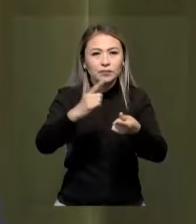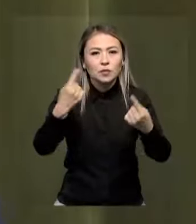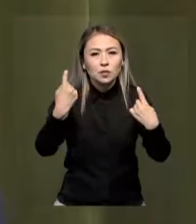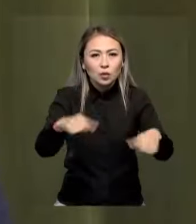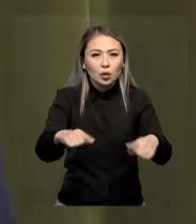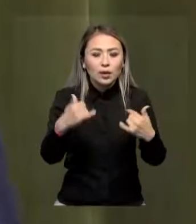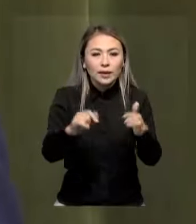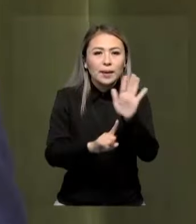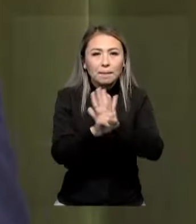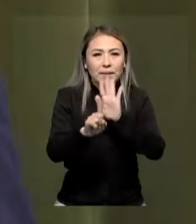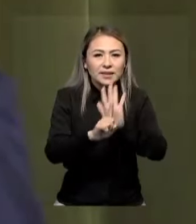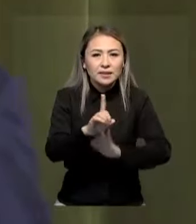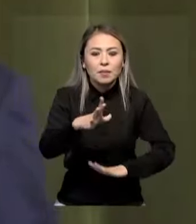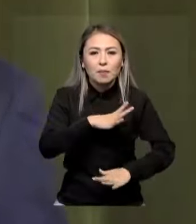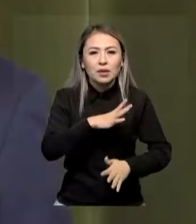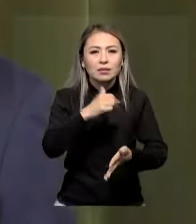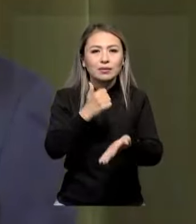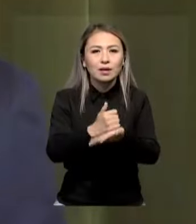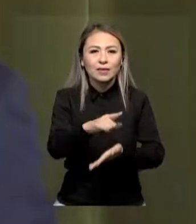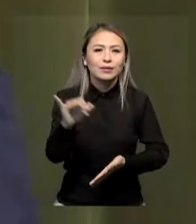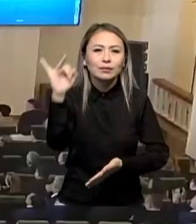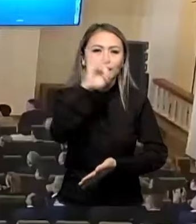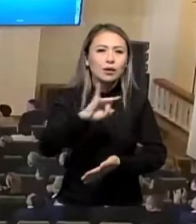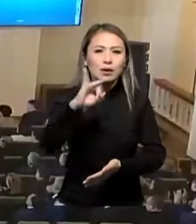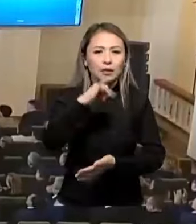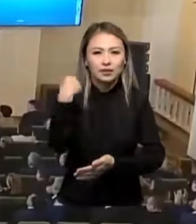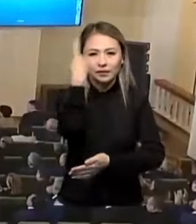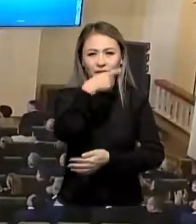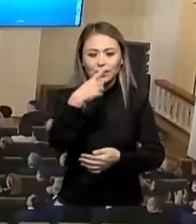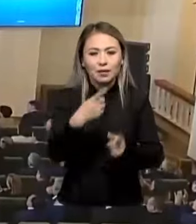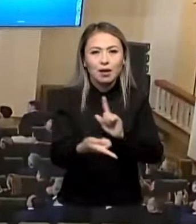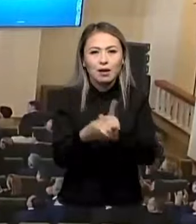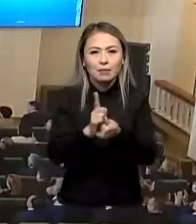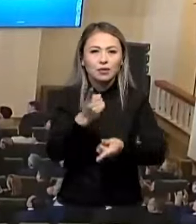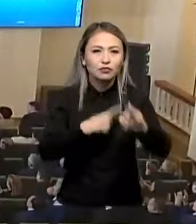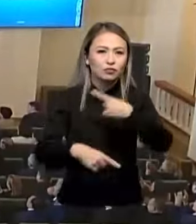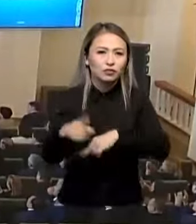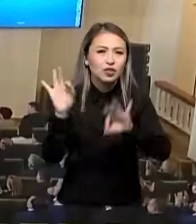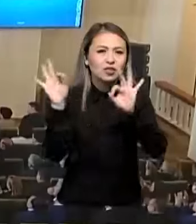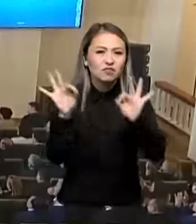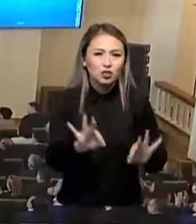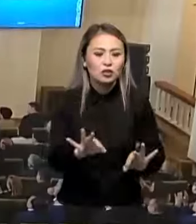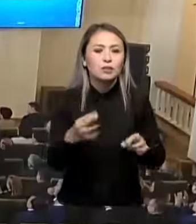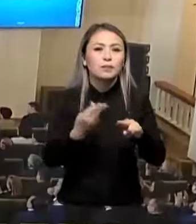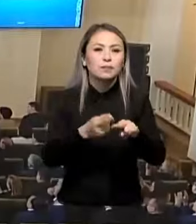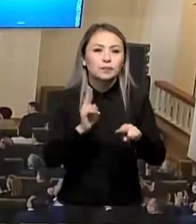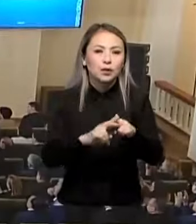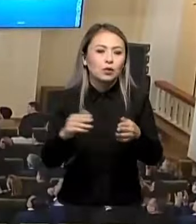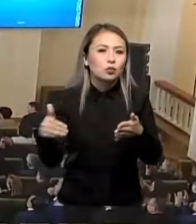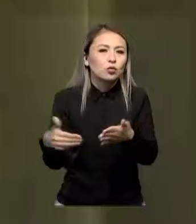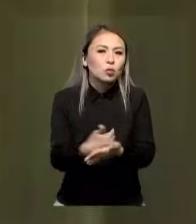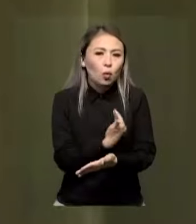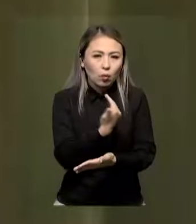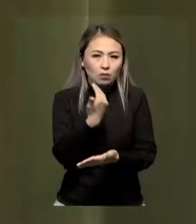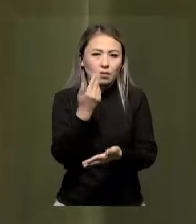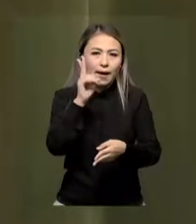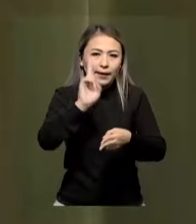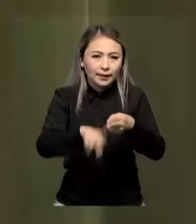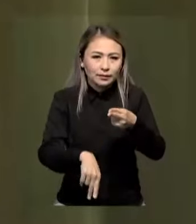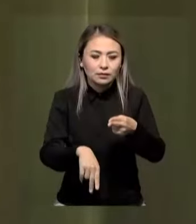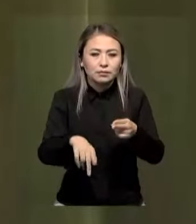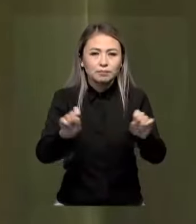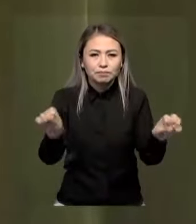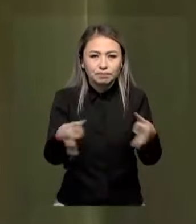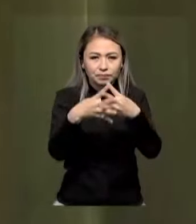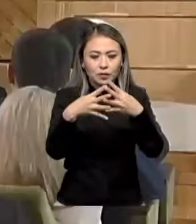Ең бастысы ғимаратының тарихи кербеті сақталды. Жыл соңына дейін бұл жұмыс толық аяқталады. Абаттандыру